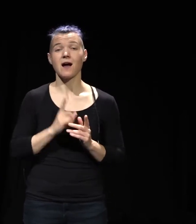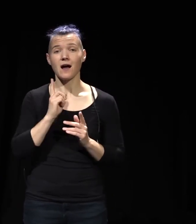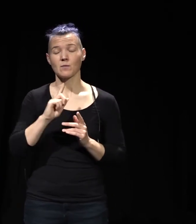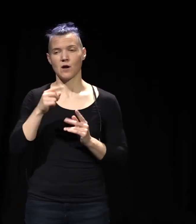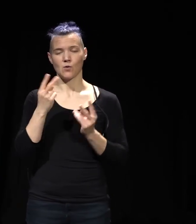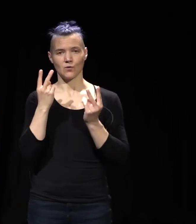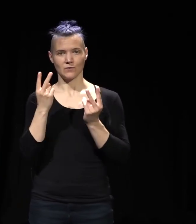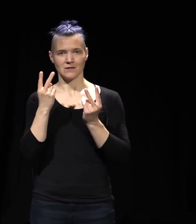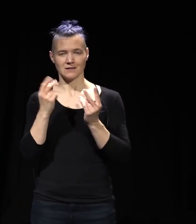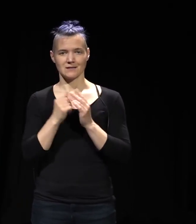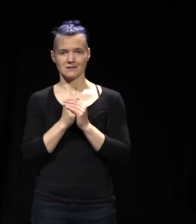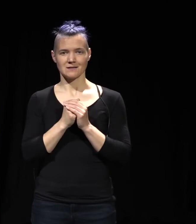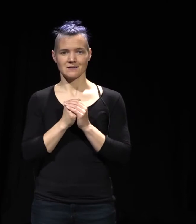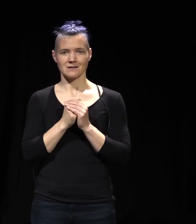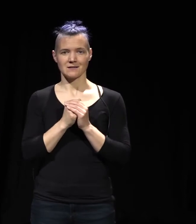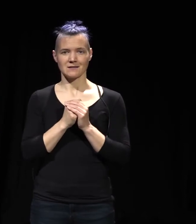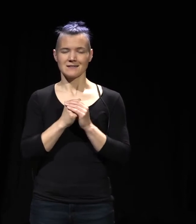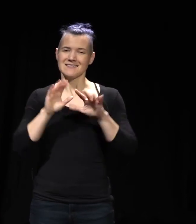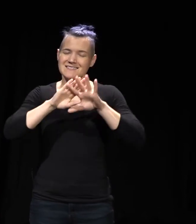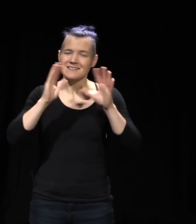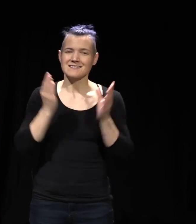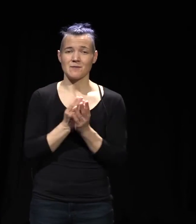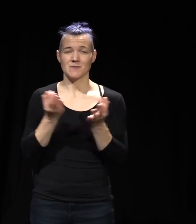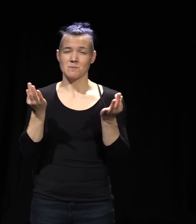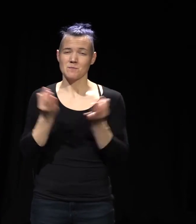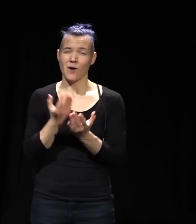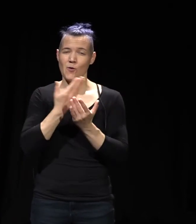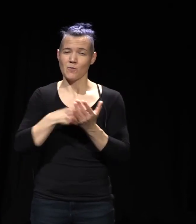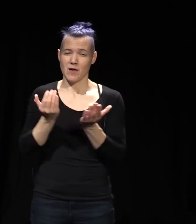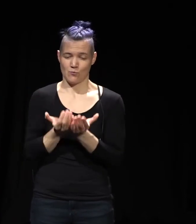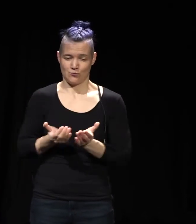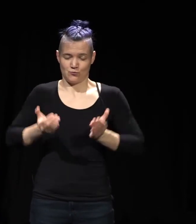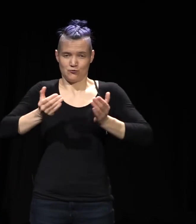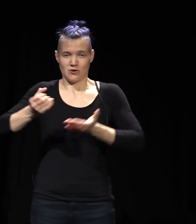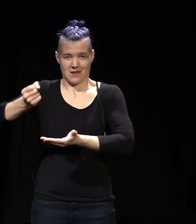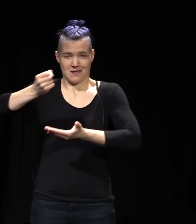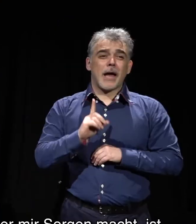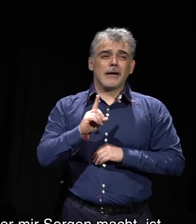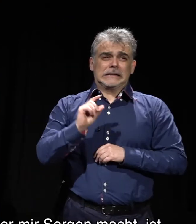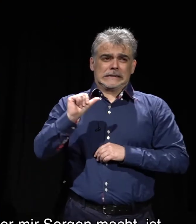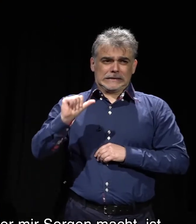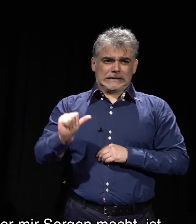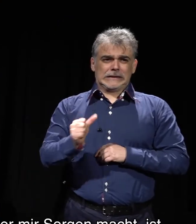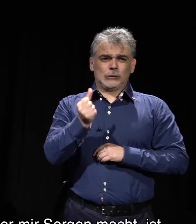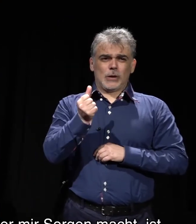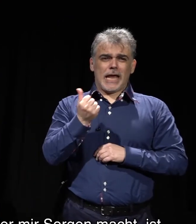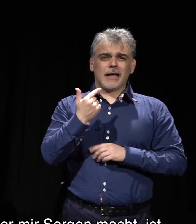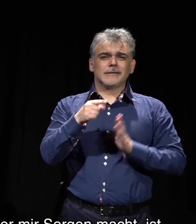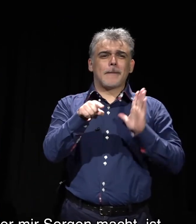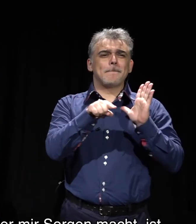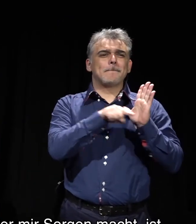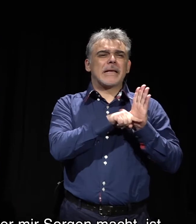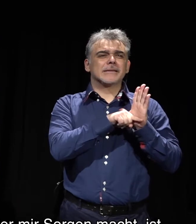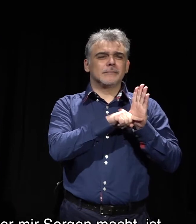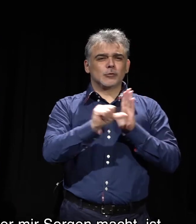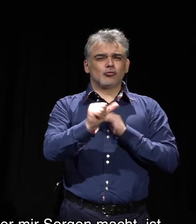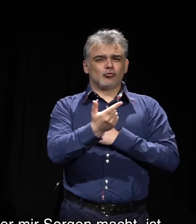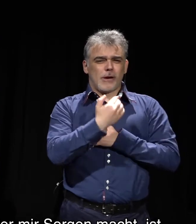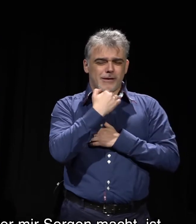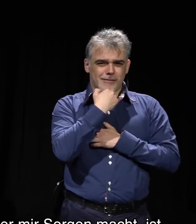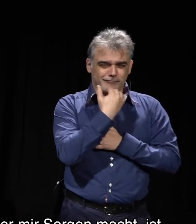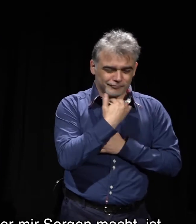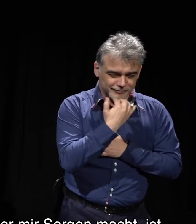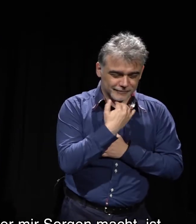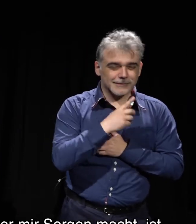dass generell Mittel erhöht werden müssen, um in breitseite Veränderungen anzuschreiben. One of the things that worried me from the